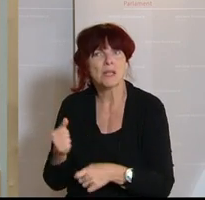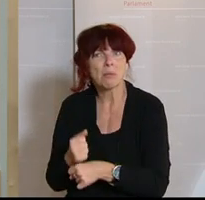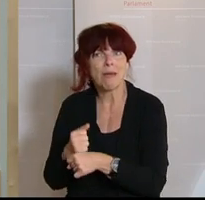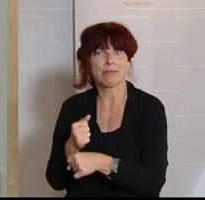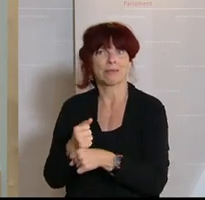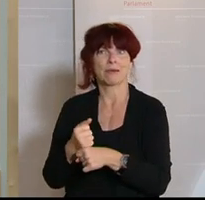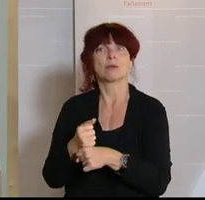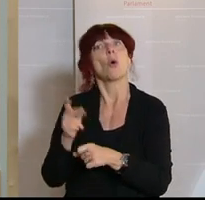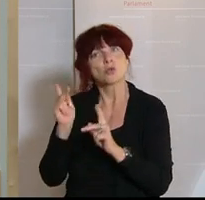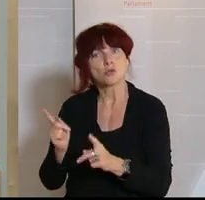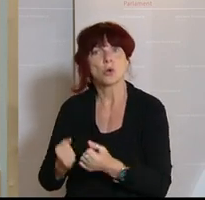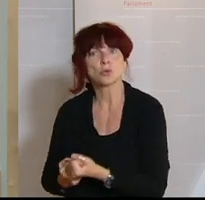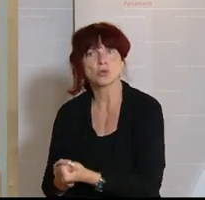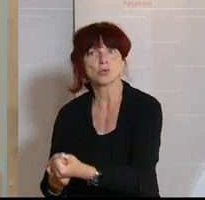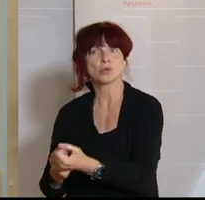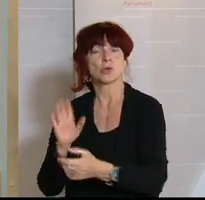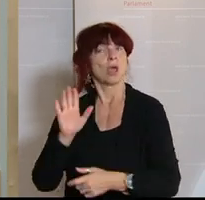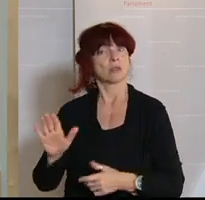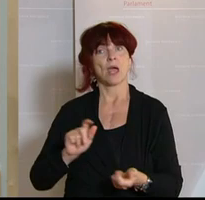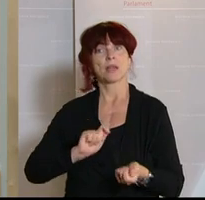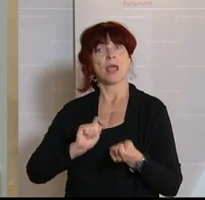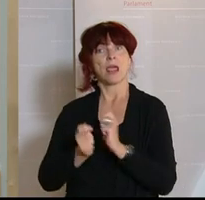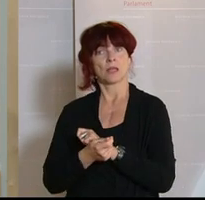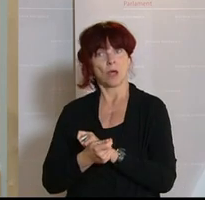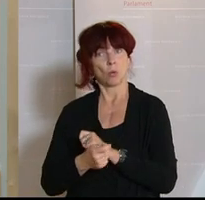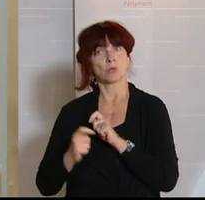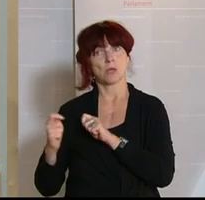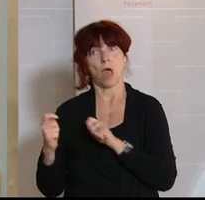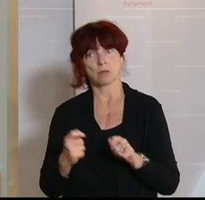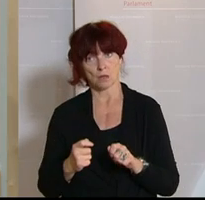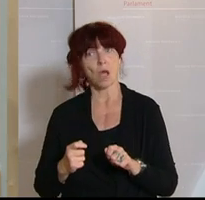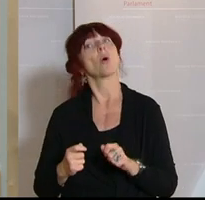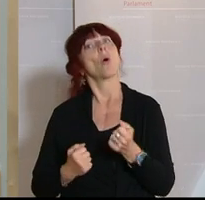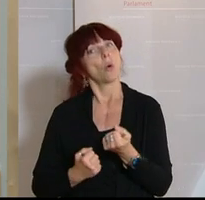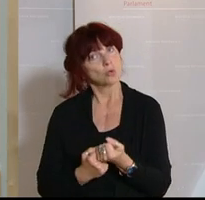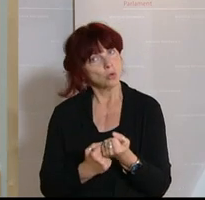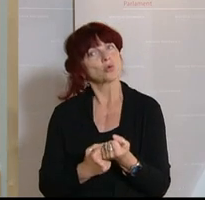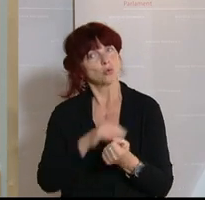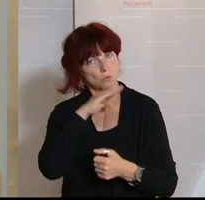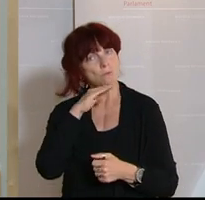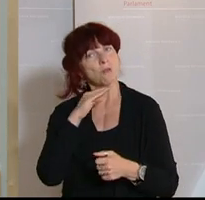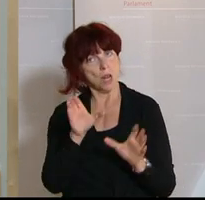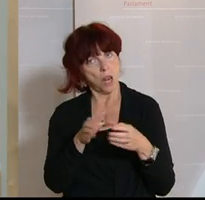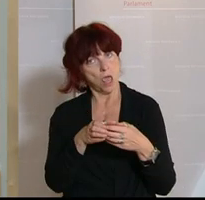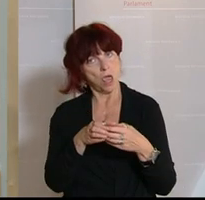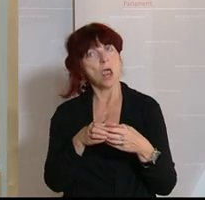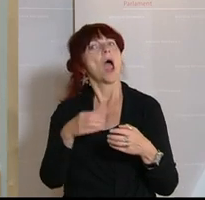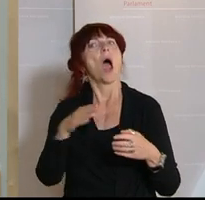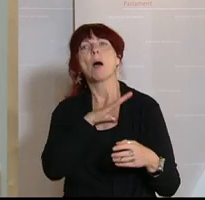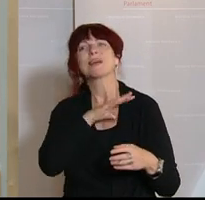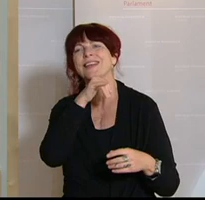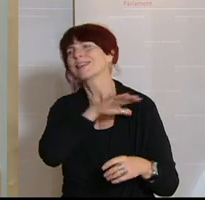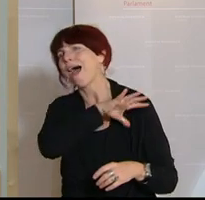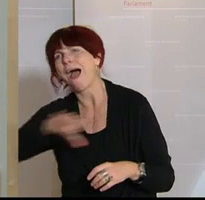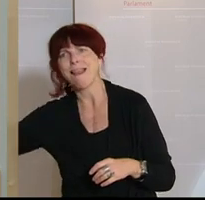verdienen. Ihr Abänderungsantrag unterstützt viele, aber nicht alle. Er verschärft Unterschiede, er ist dadurch ungerecht